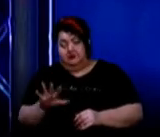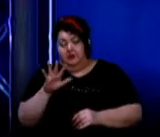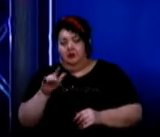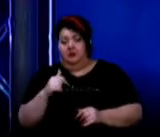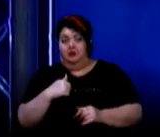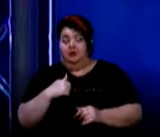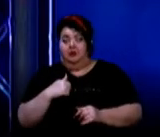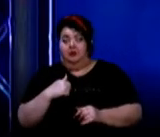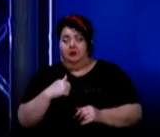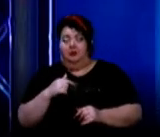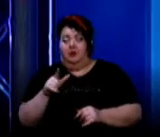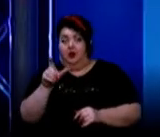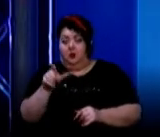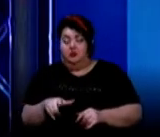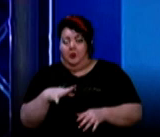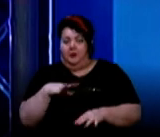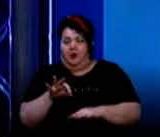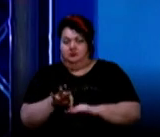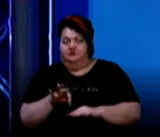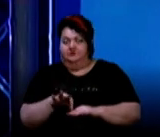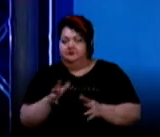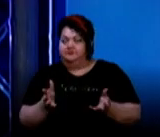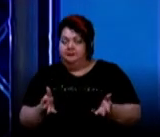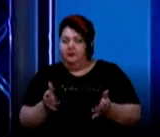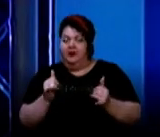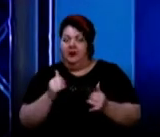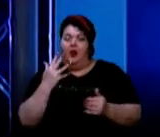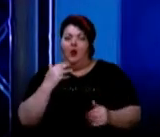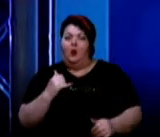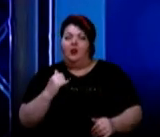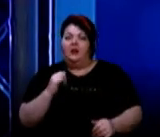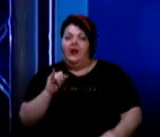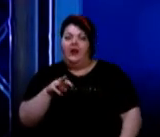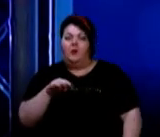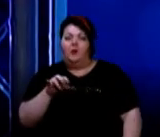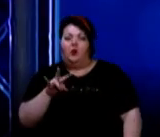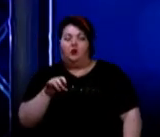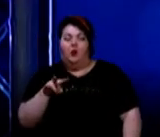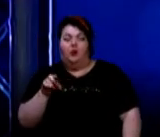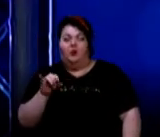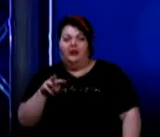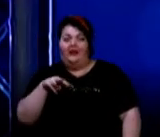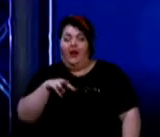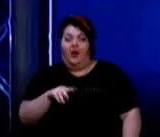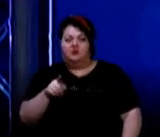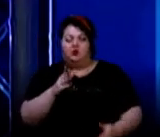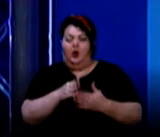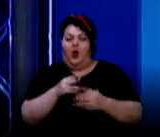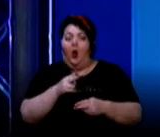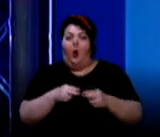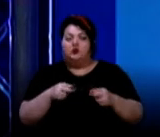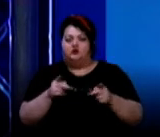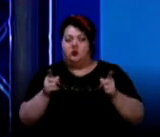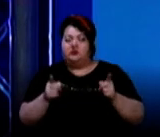не здогадується, що вона перехворіла. І коли імуноглобуліни М, що являє собою гостру стадію,